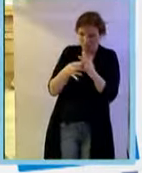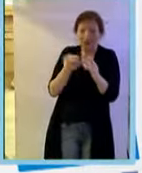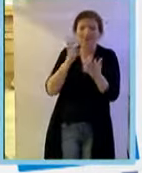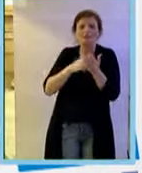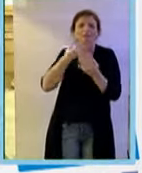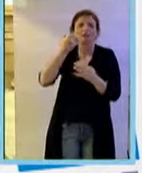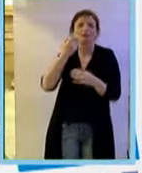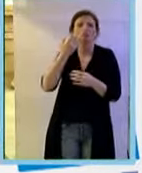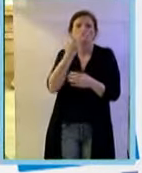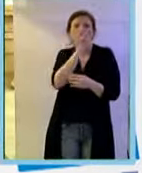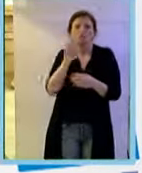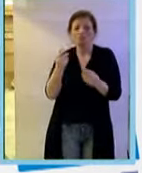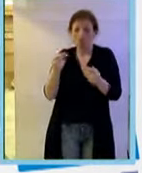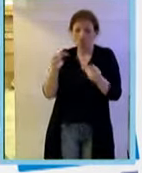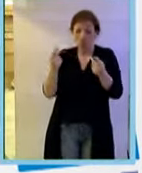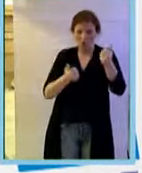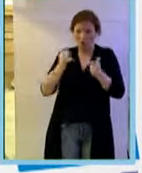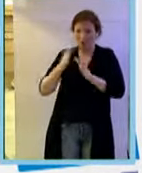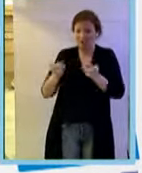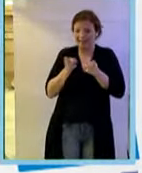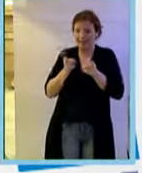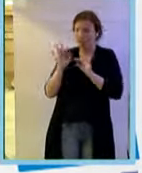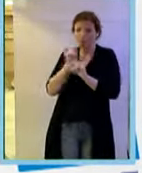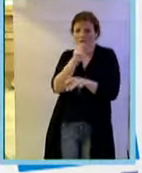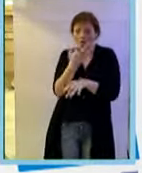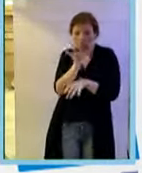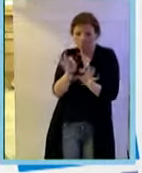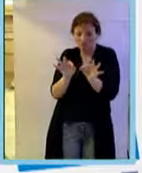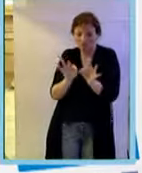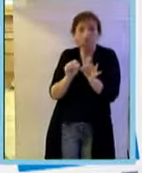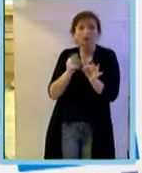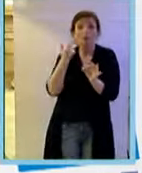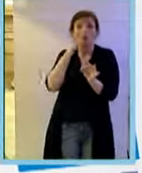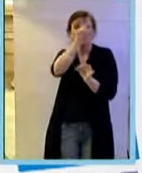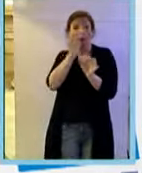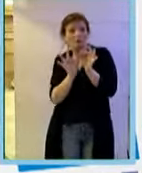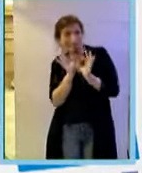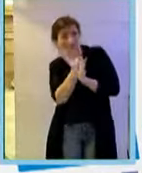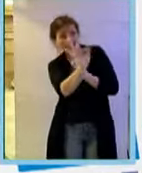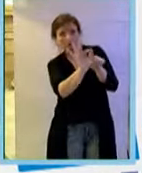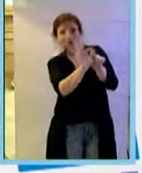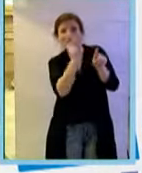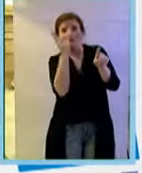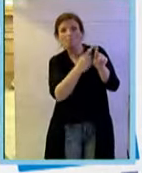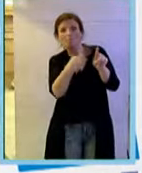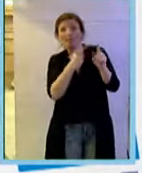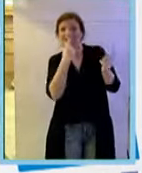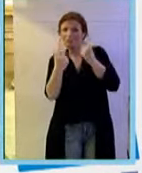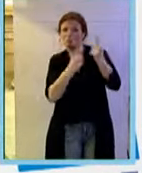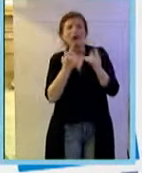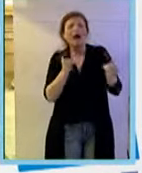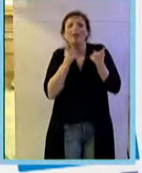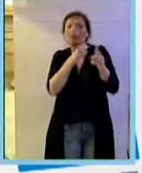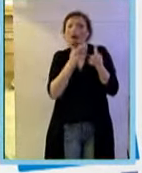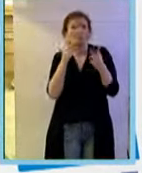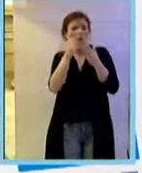% del totale degli anticorpi in un quadro umano e in una condizione ideale e questo anticorpo avrà le stesse